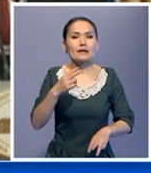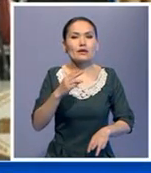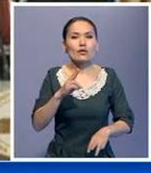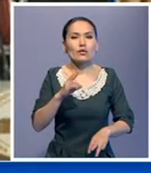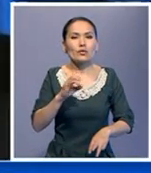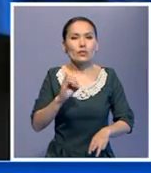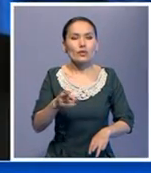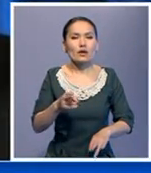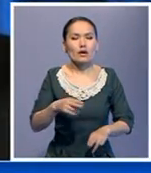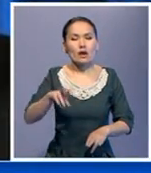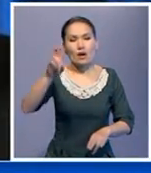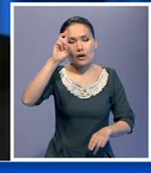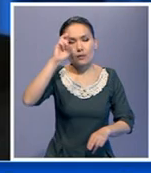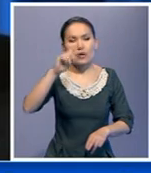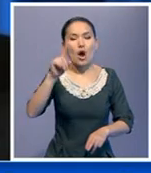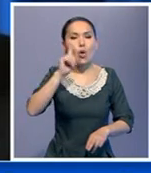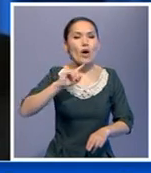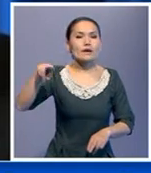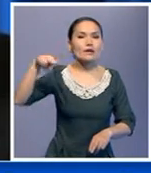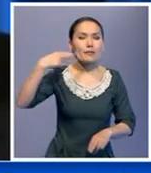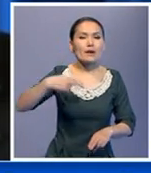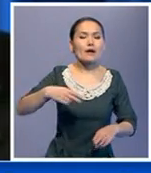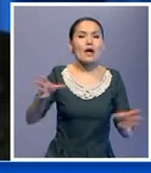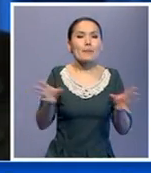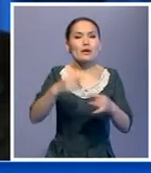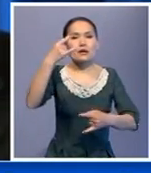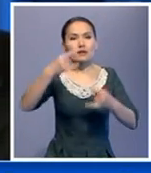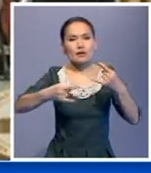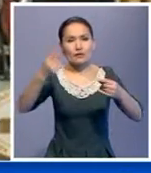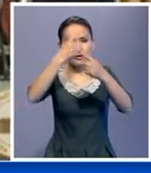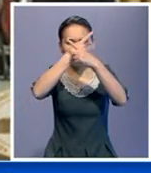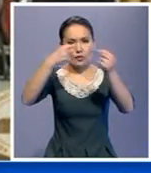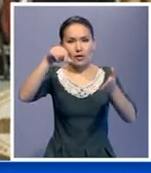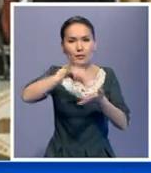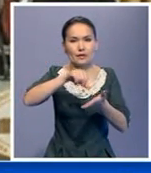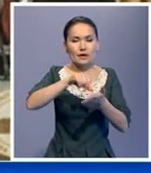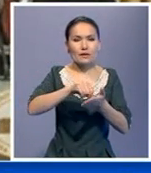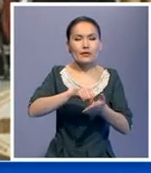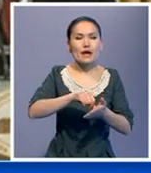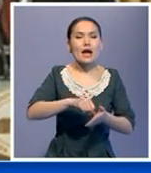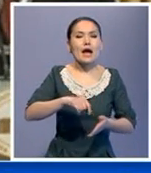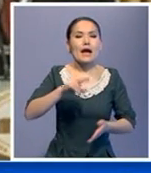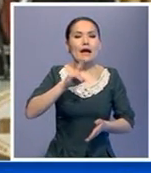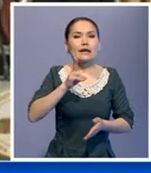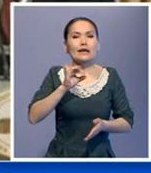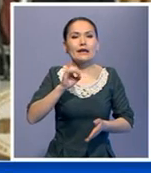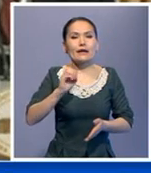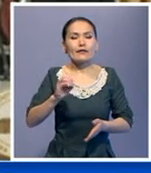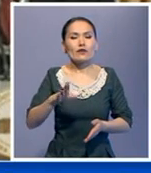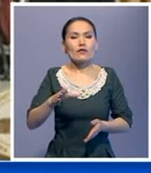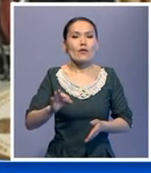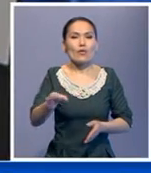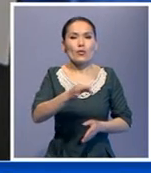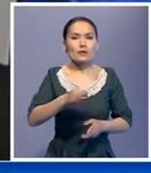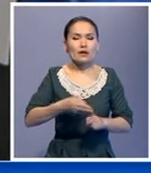уақытша президенті Александр Турченов бірлескен телевизиялық үндеуде мәлімбеді. Олардың айтунша ресми киев облыстарға жергілікті атқарушы